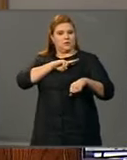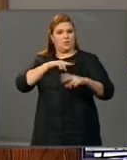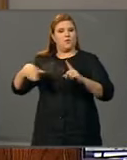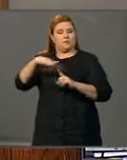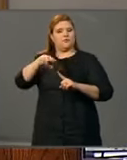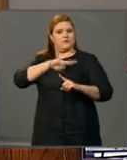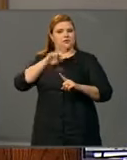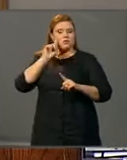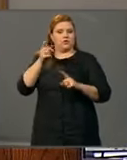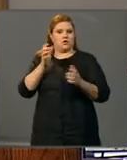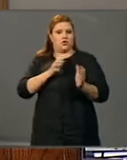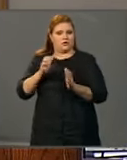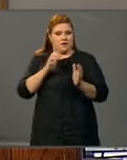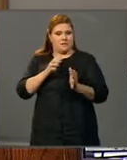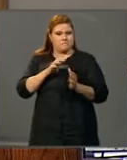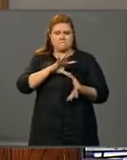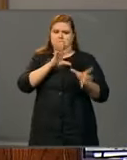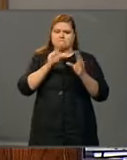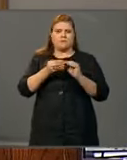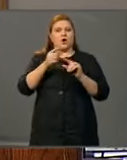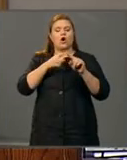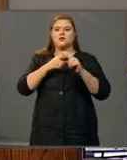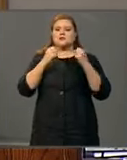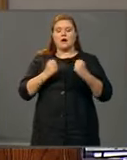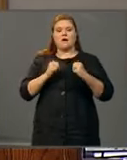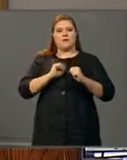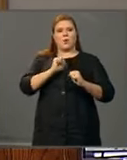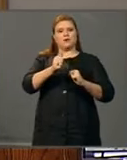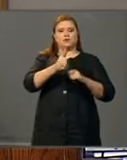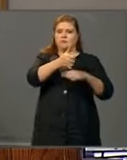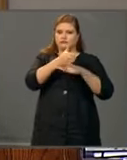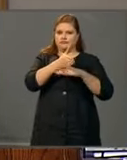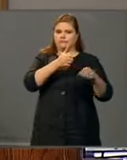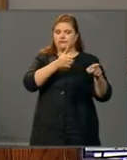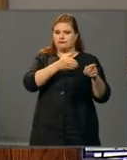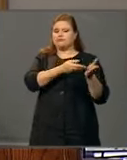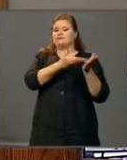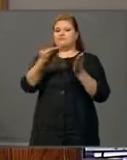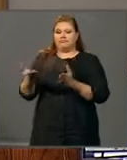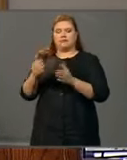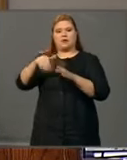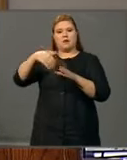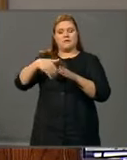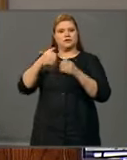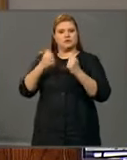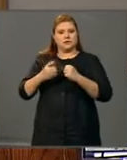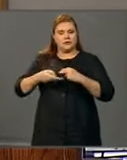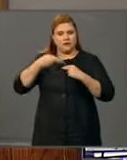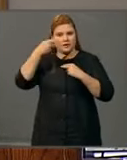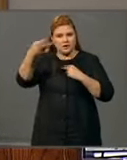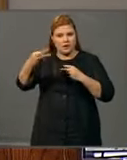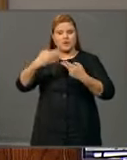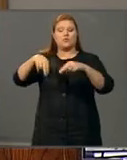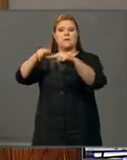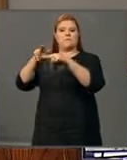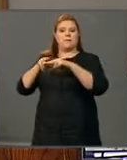hoidosta. Vain tällainen vahva, yksityinen toimija voi turvata sekä kestävän kaivostoiminnan että kestävät